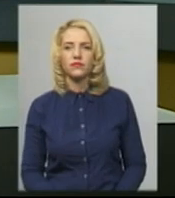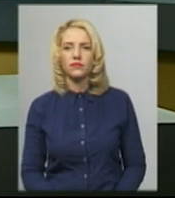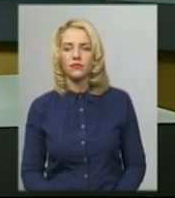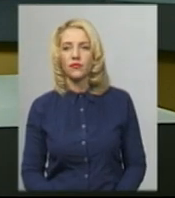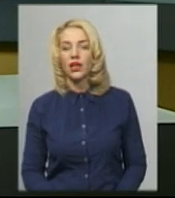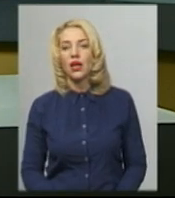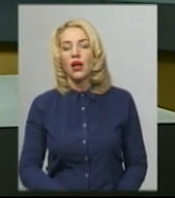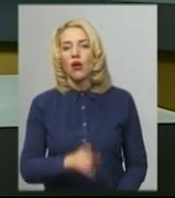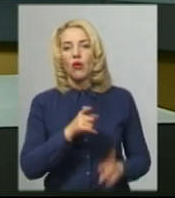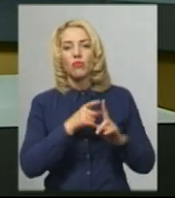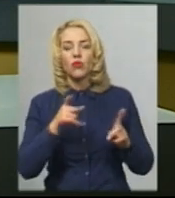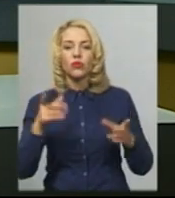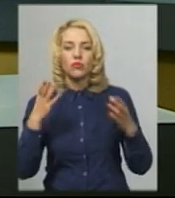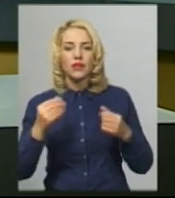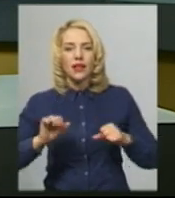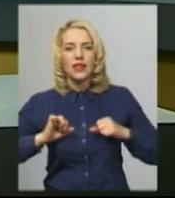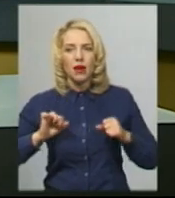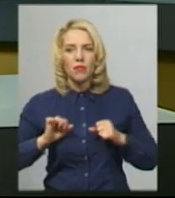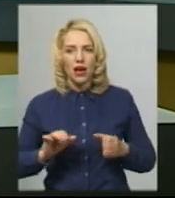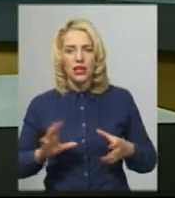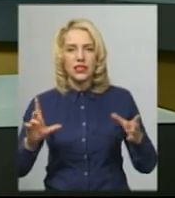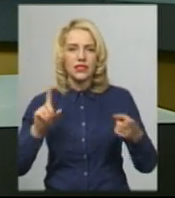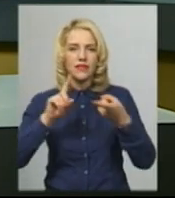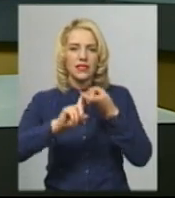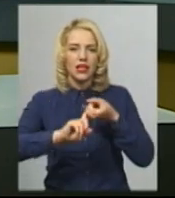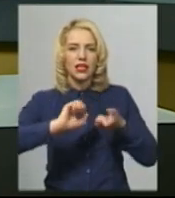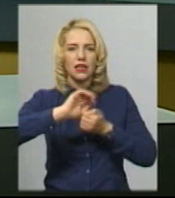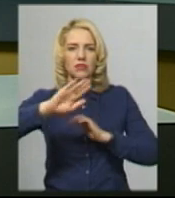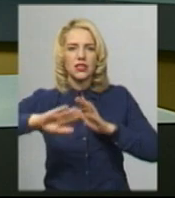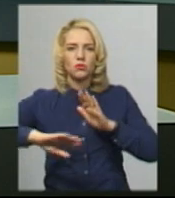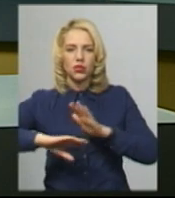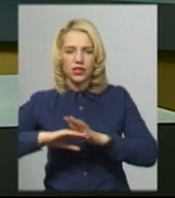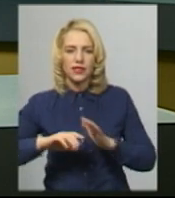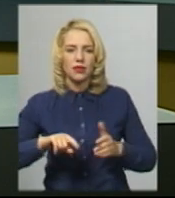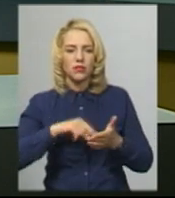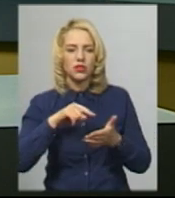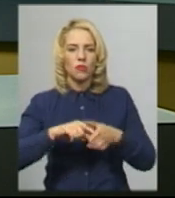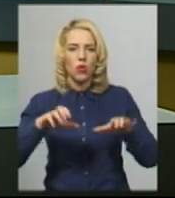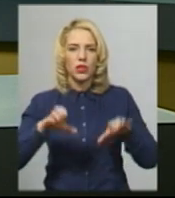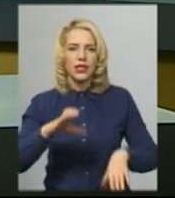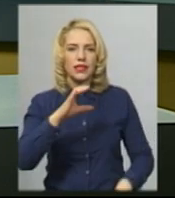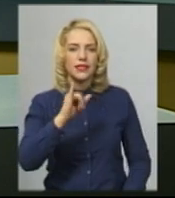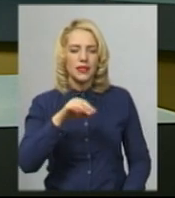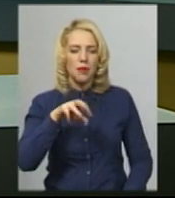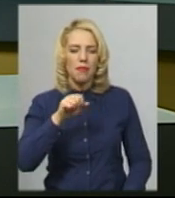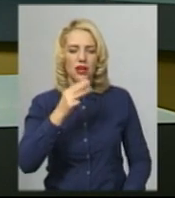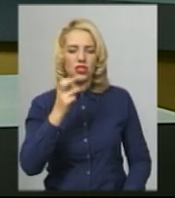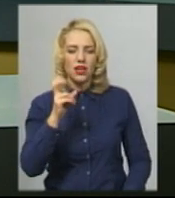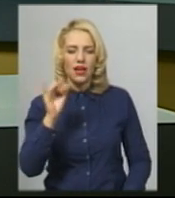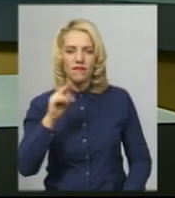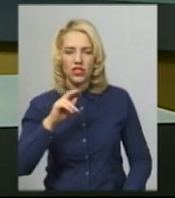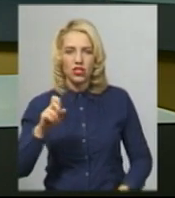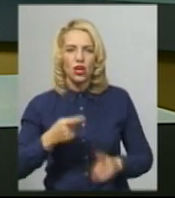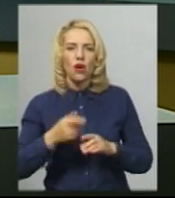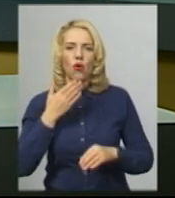Протягом дня ми намагалися зв'язатися з Кам'янець-Подільським міським головою Михайлом Сімашкевичем. Коментувати ситуацію сьогодні відмовився через